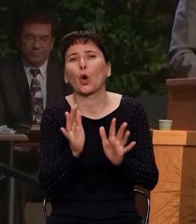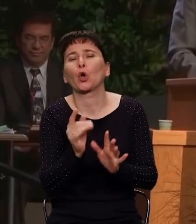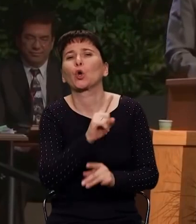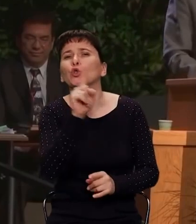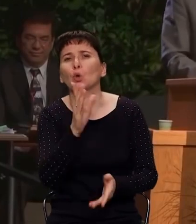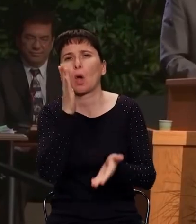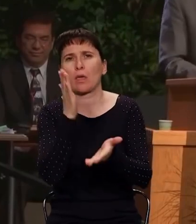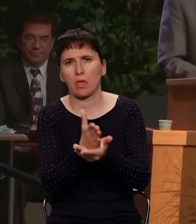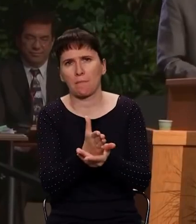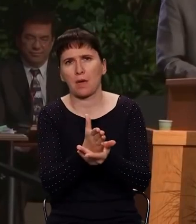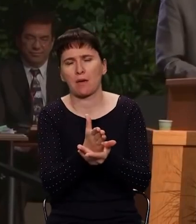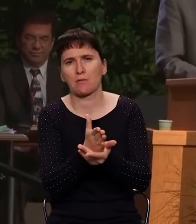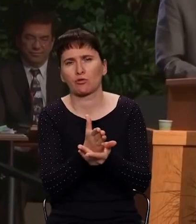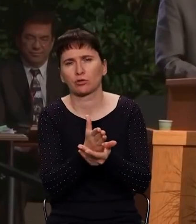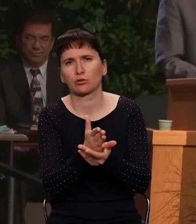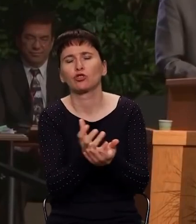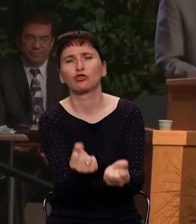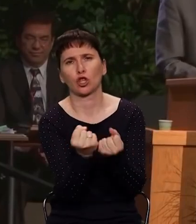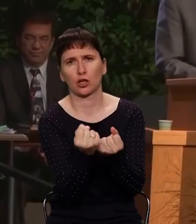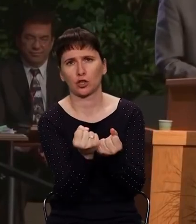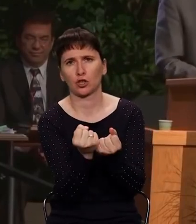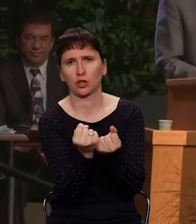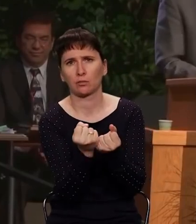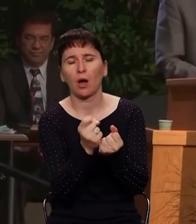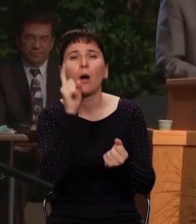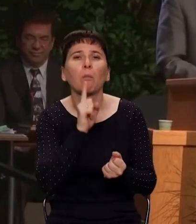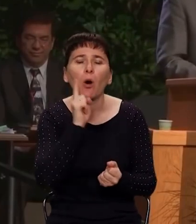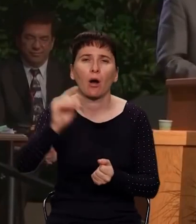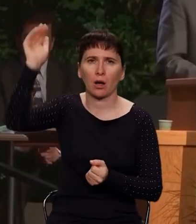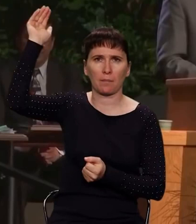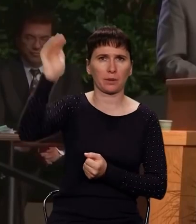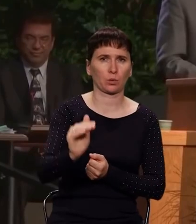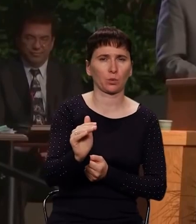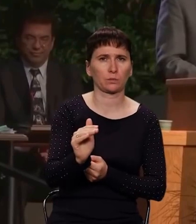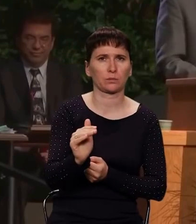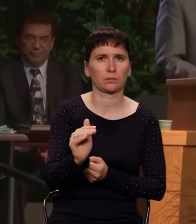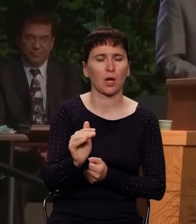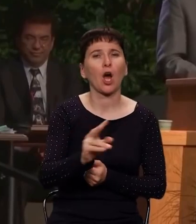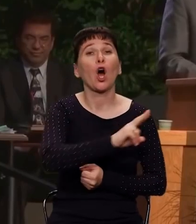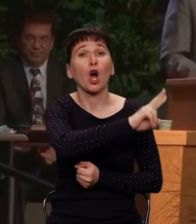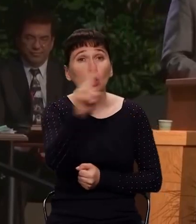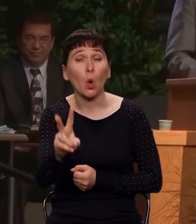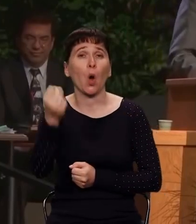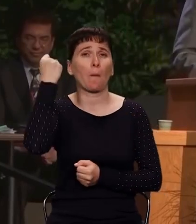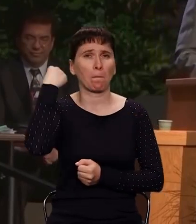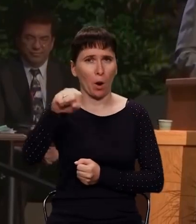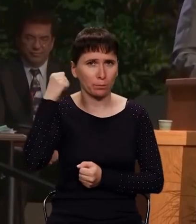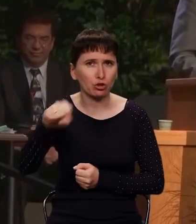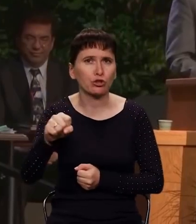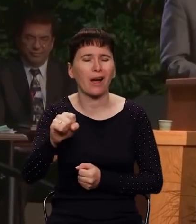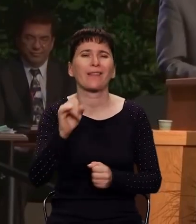что имеете, держите, пока приду. «Кто побеждает